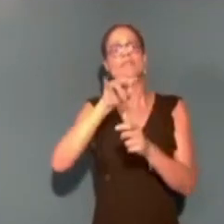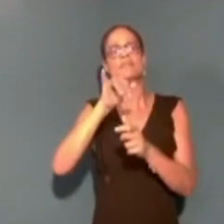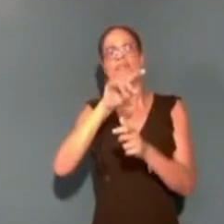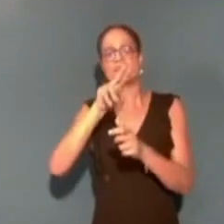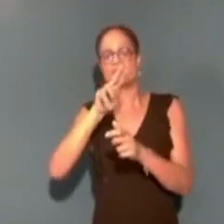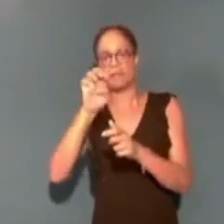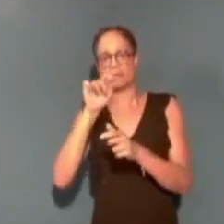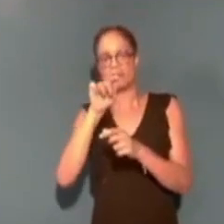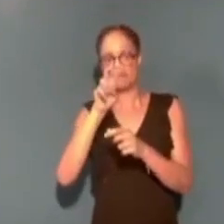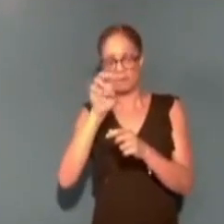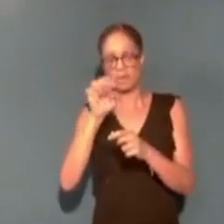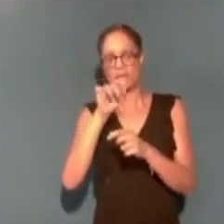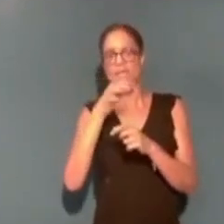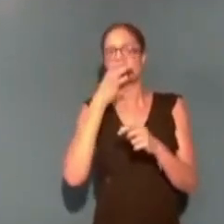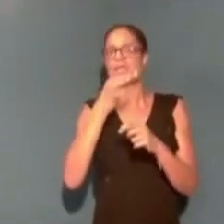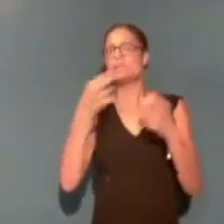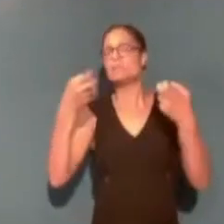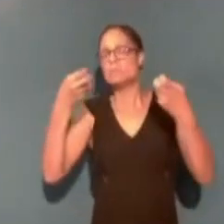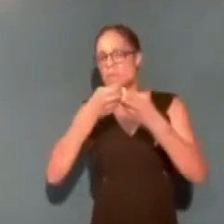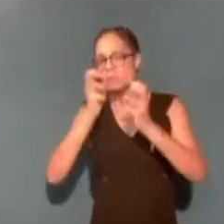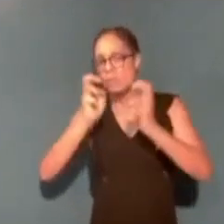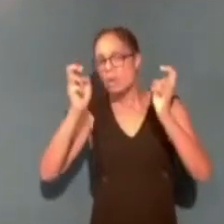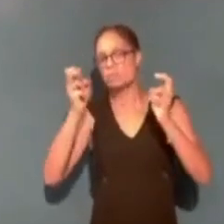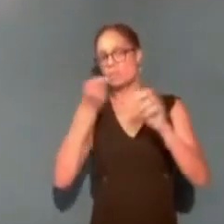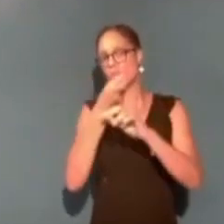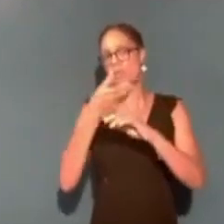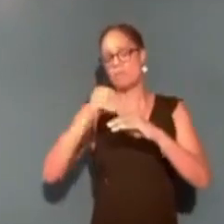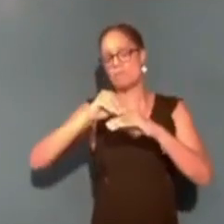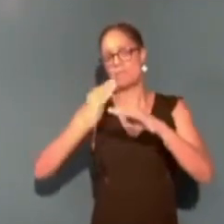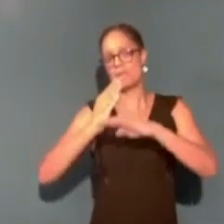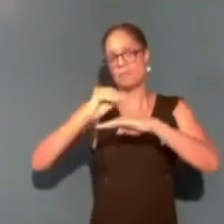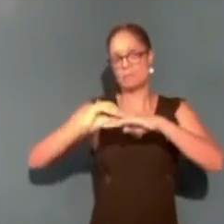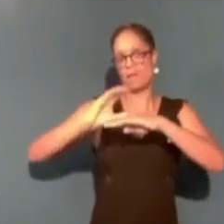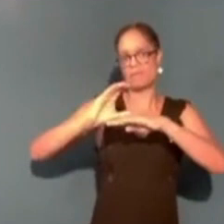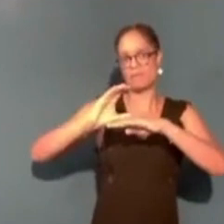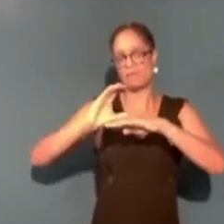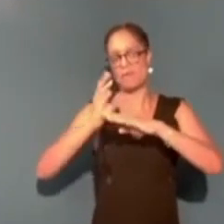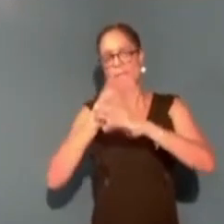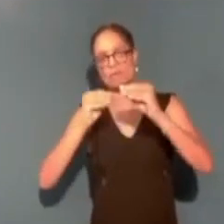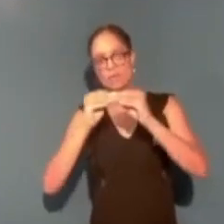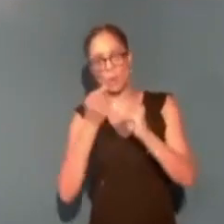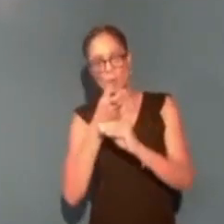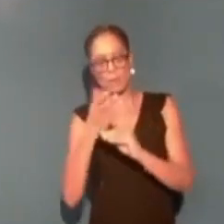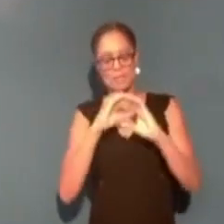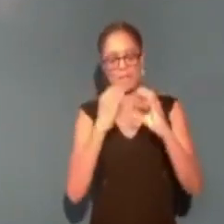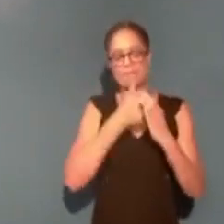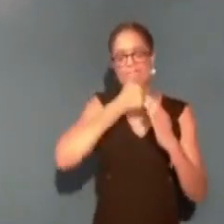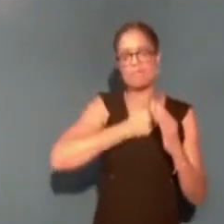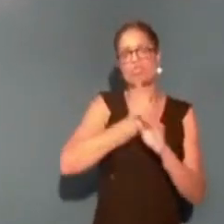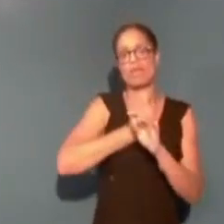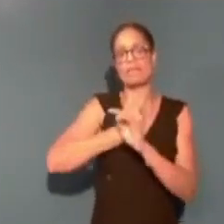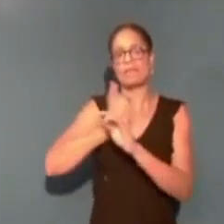précisément le surcoût des dépenses supplémentaires que la CTM doit faire chaque année